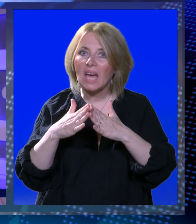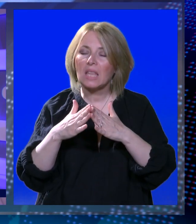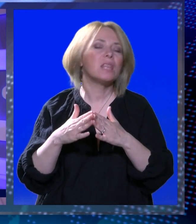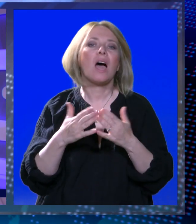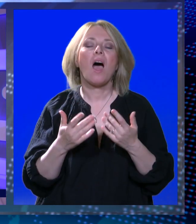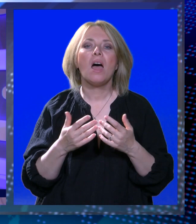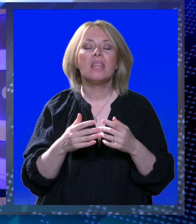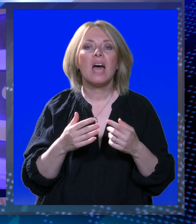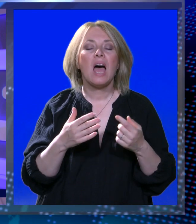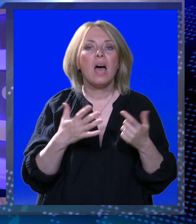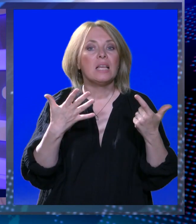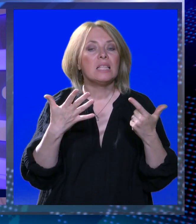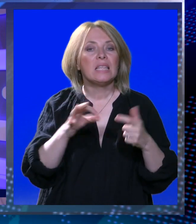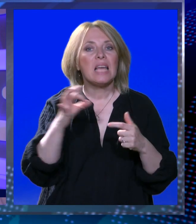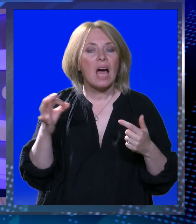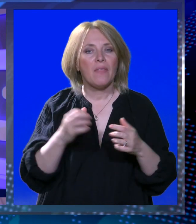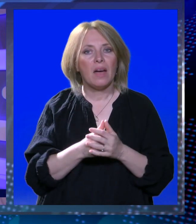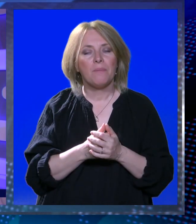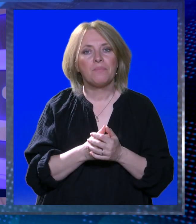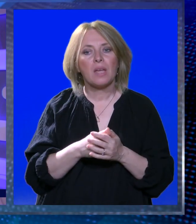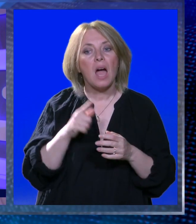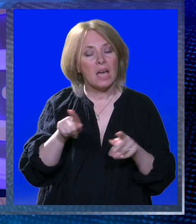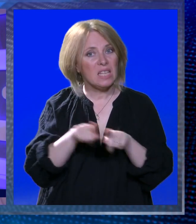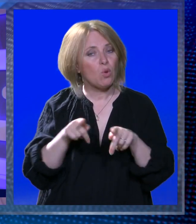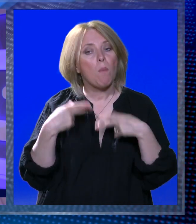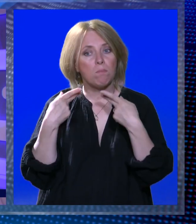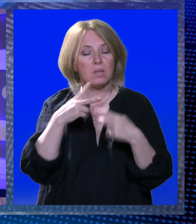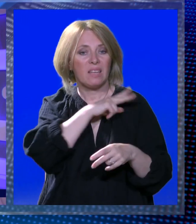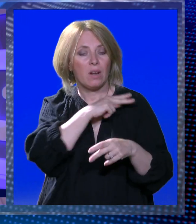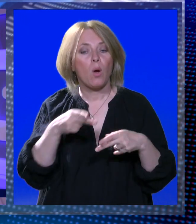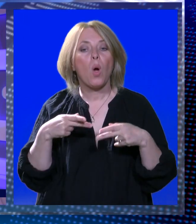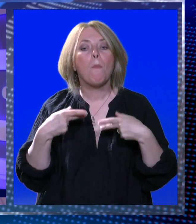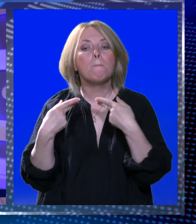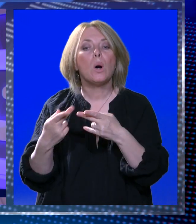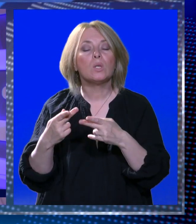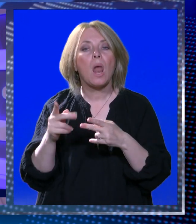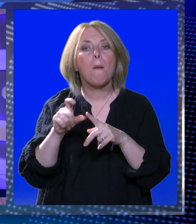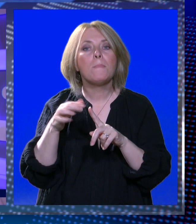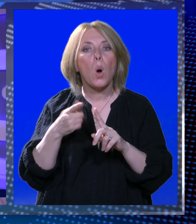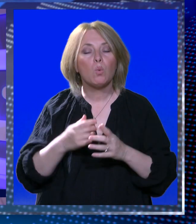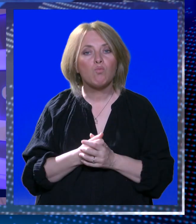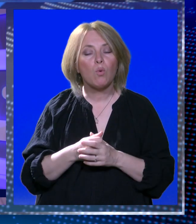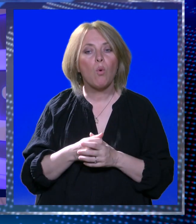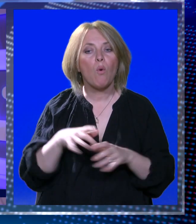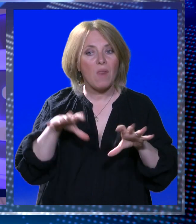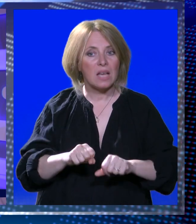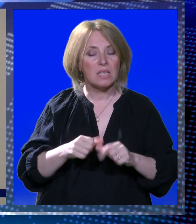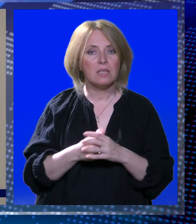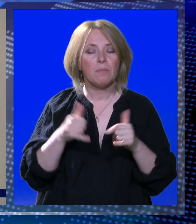vlasnicima Tomislavu Ivušiću i Davorku Obuljenu, koji su prethodno na ovu temu istupali pred kamerama Dubrovačke televizije.